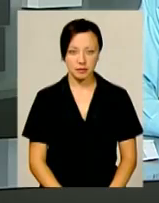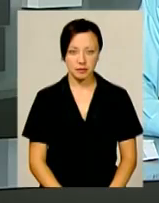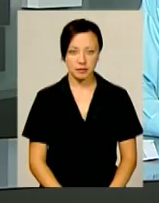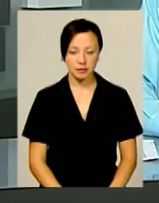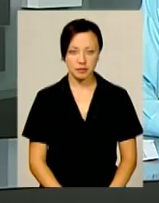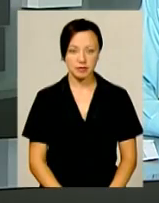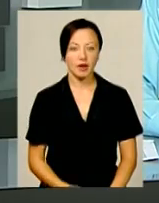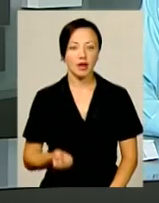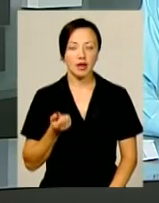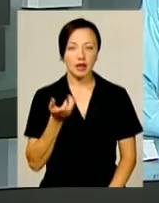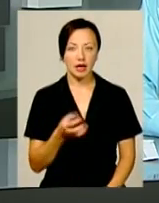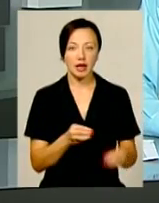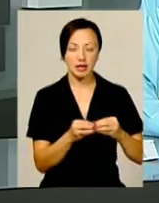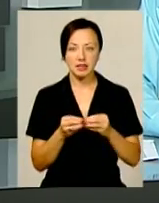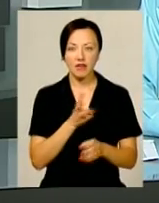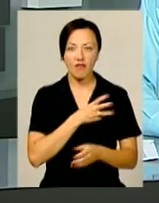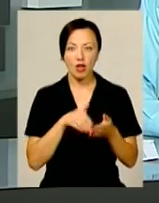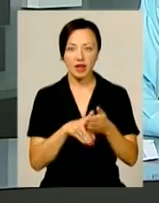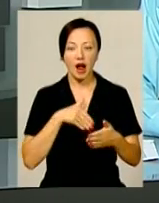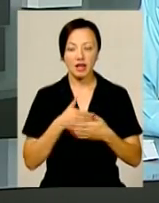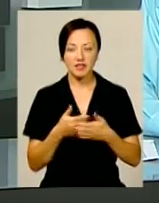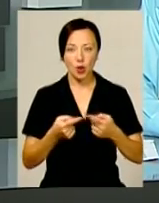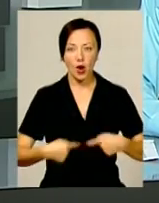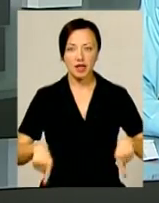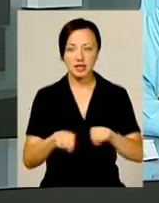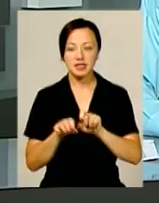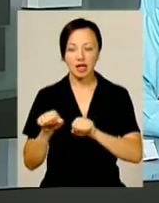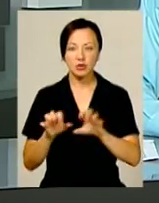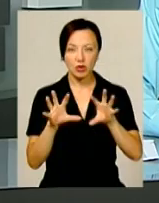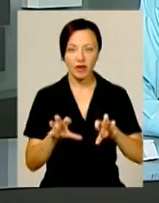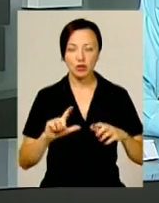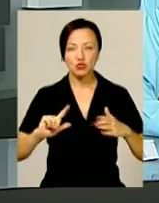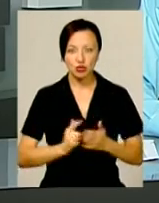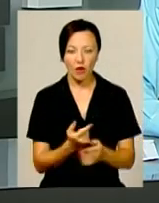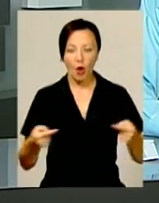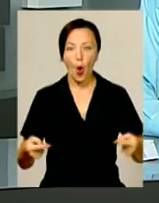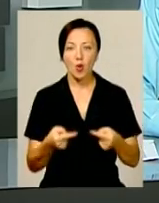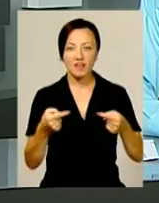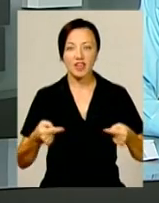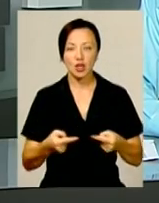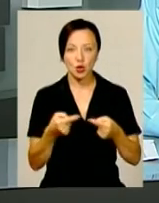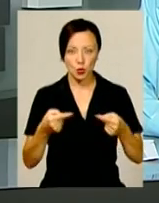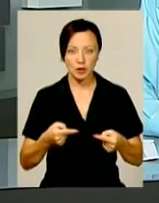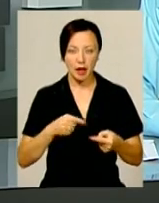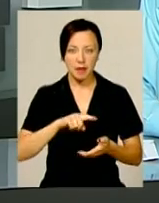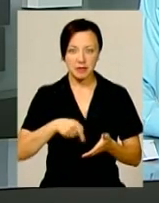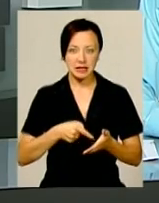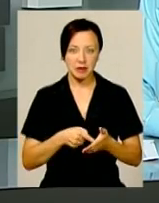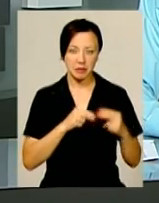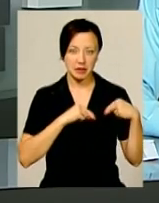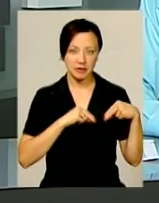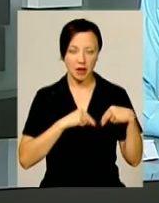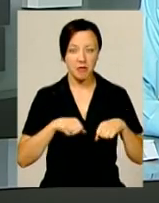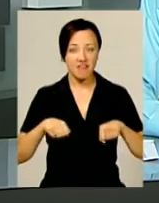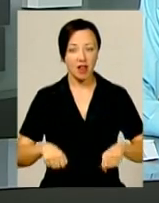Кілька десятків волонтерів і активістів організації із захисту тварин знову конфліктують з комунальниками обласного центру. Бо міська